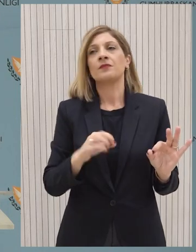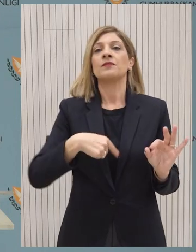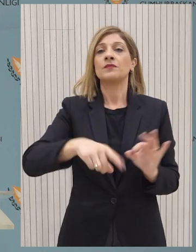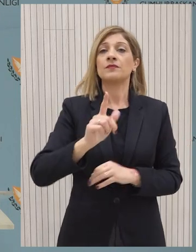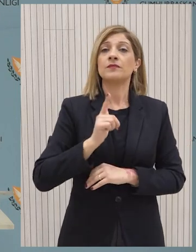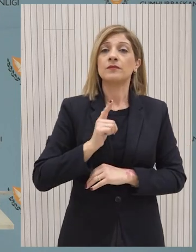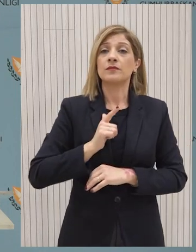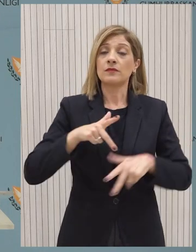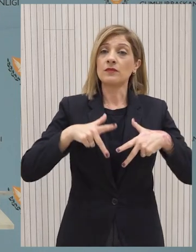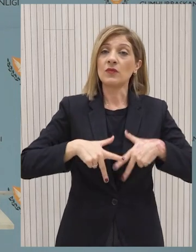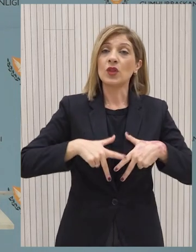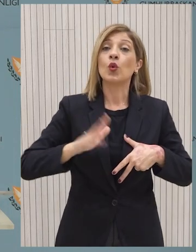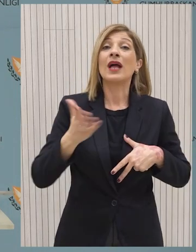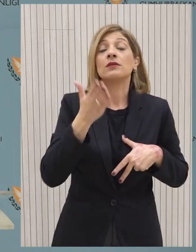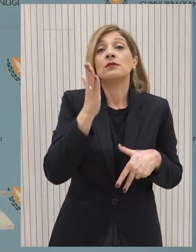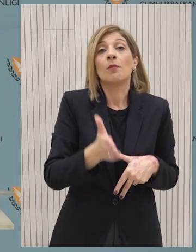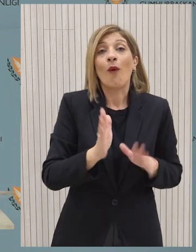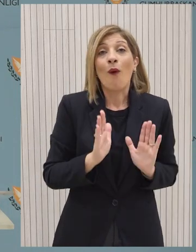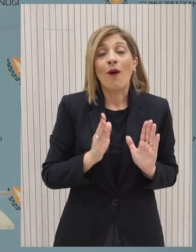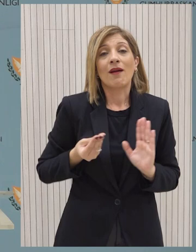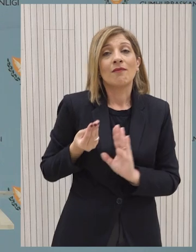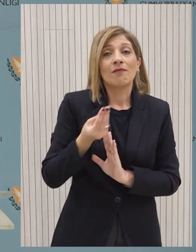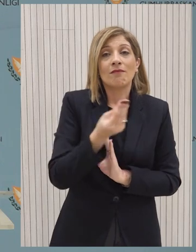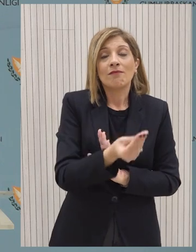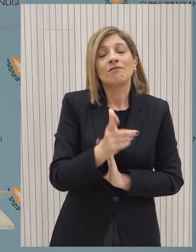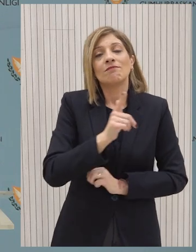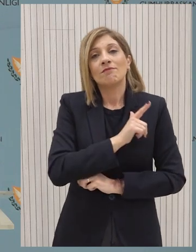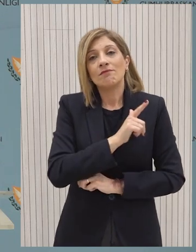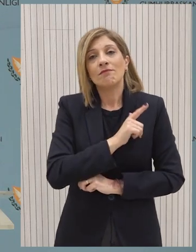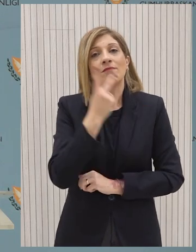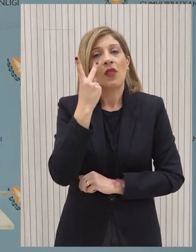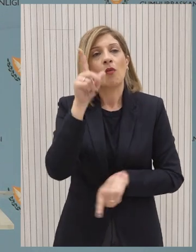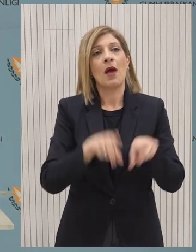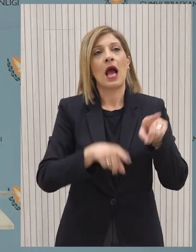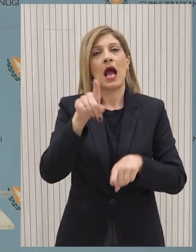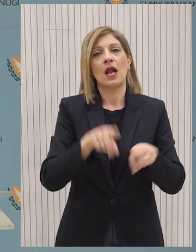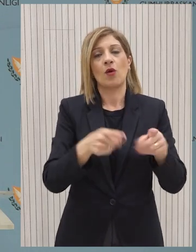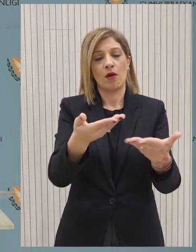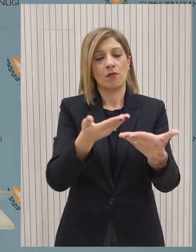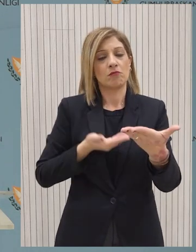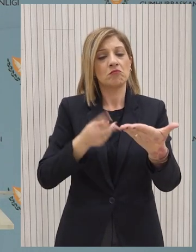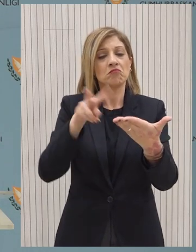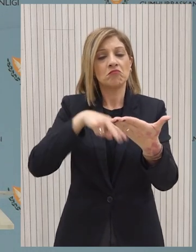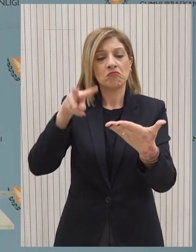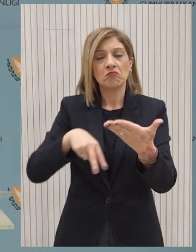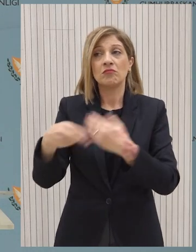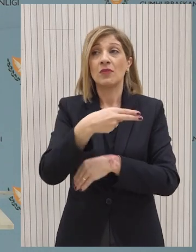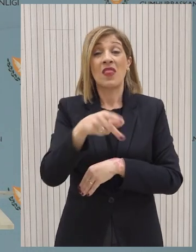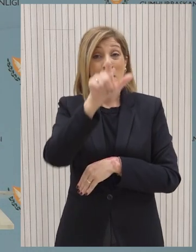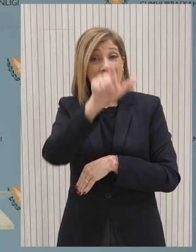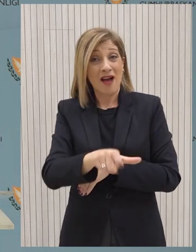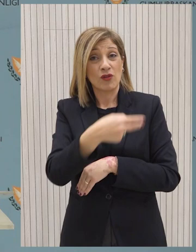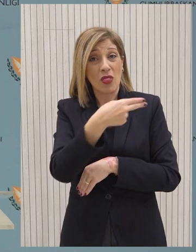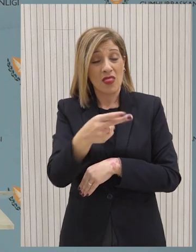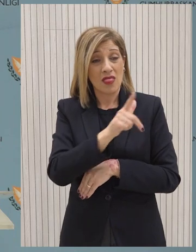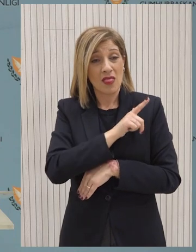δυνατότητες του κράτους και σύμφωνα και με τα στοιχεία τα οποία θα αντιεθούν ενώπιον αυτής της πλατφόρμας θα εξεταστούν οι όποιες ενέργειες μπορεί να λάβει. Όσον αφορά το συγκεκριμένο να